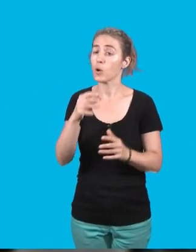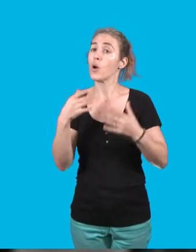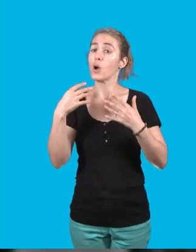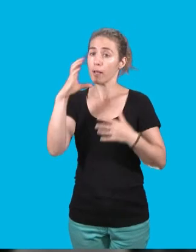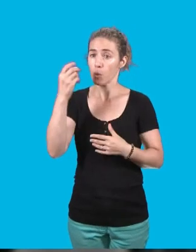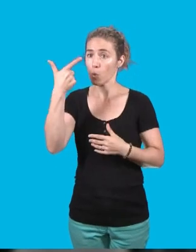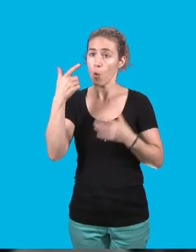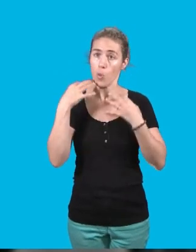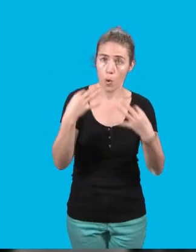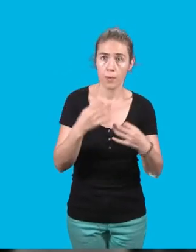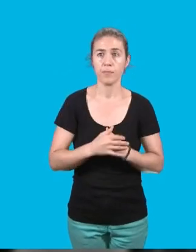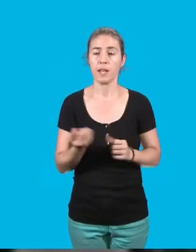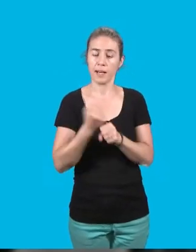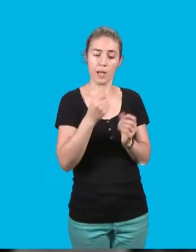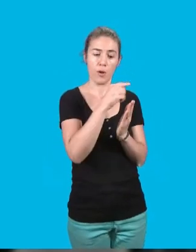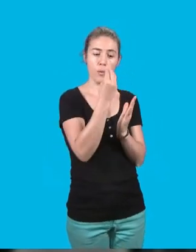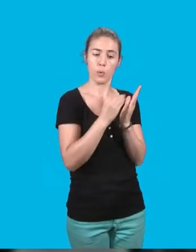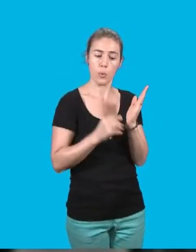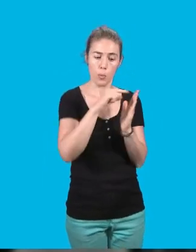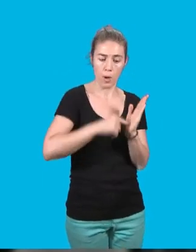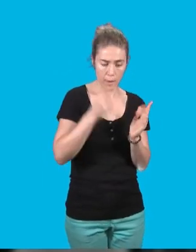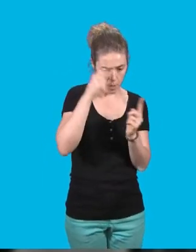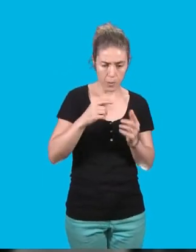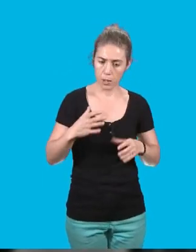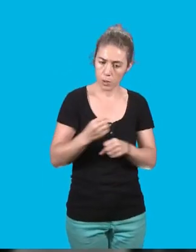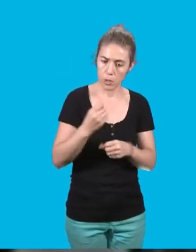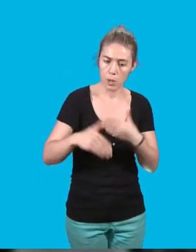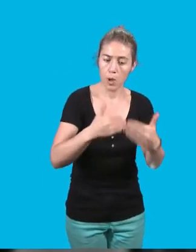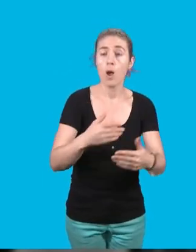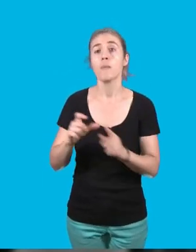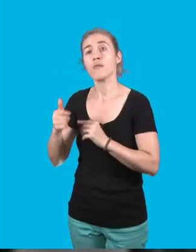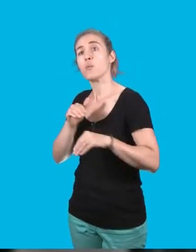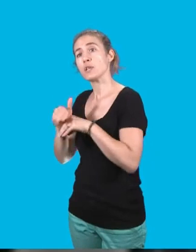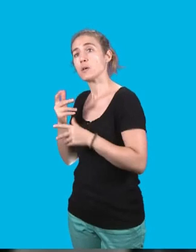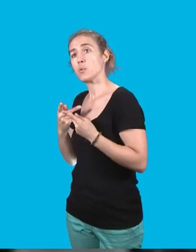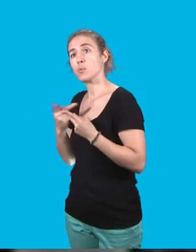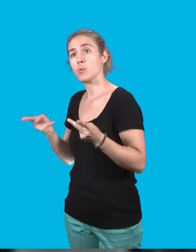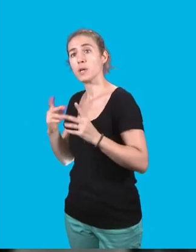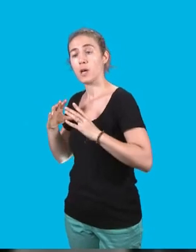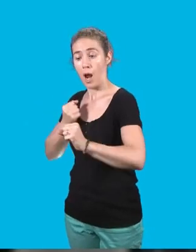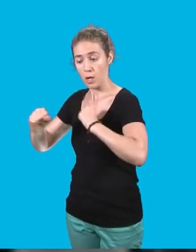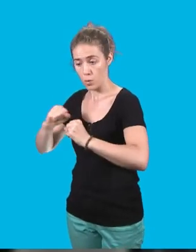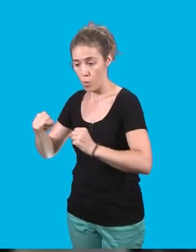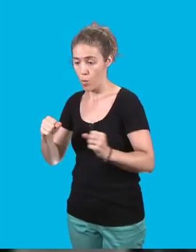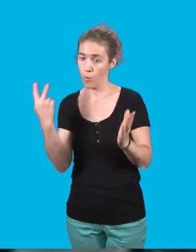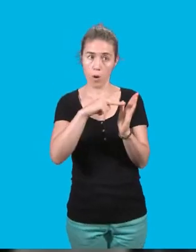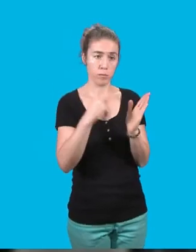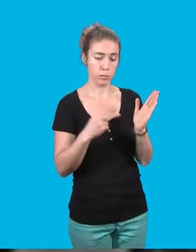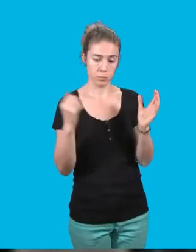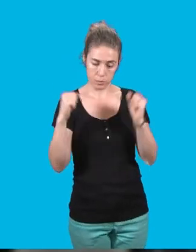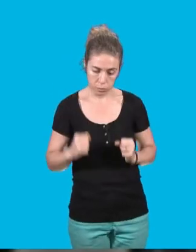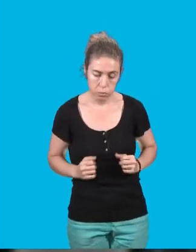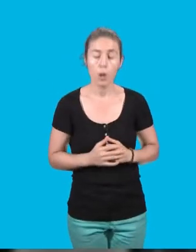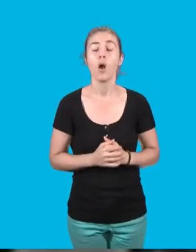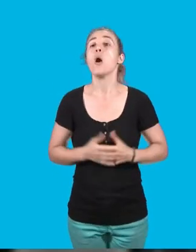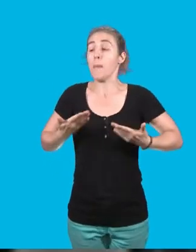route pour y parvenir, la mise en place de politiques publiques pour les concrétiser et pour évaluer nos actions. Aujourd'hui, les résultats de nos